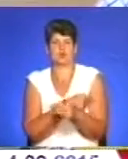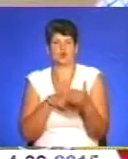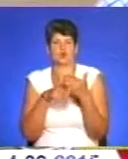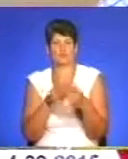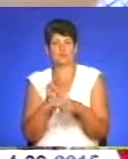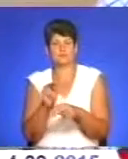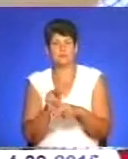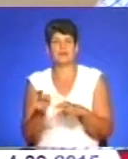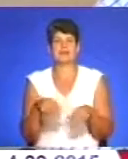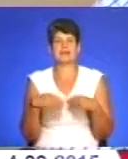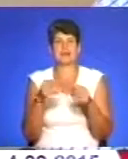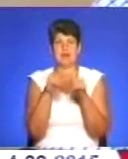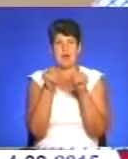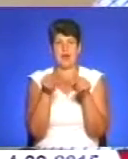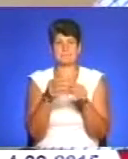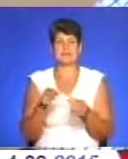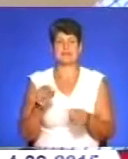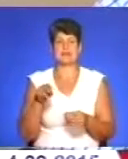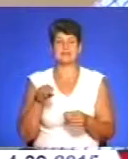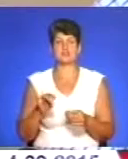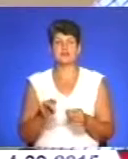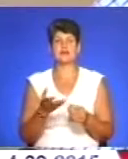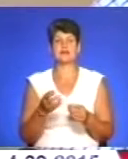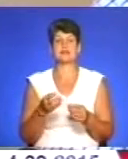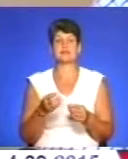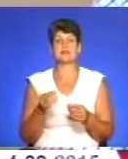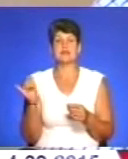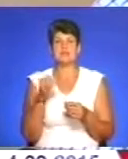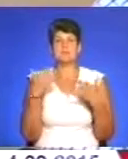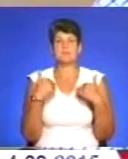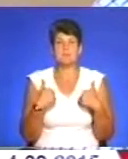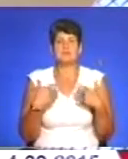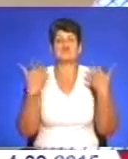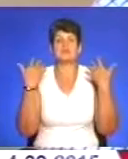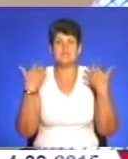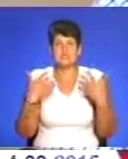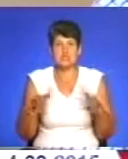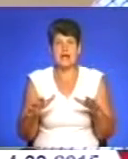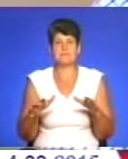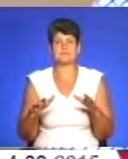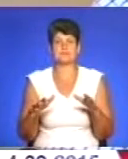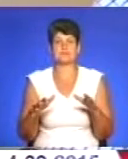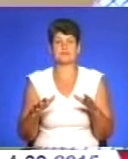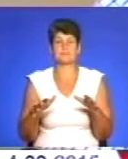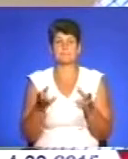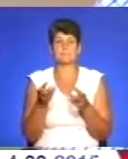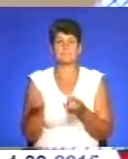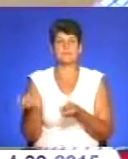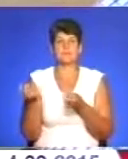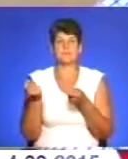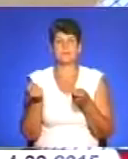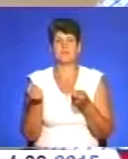Ми даємо ті аптечки і через світовий конгрес українців ми вже через той тренінг перейшло понад